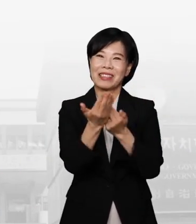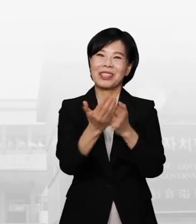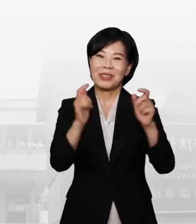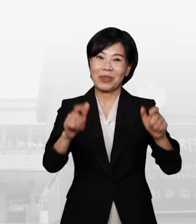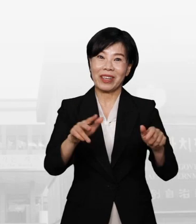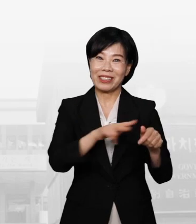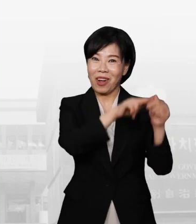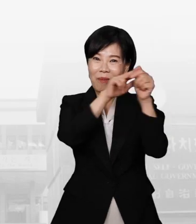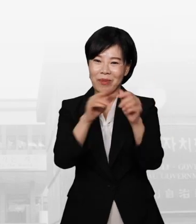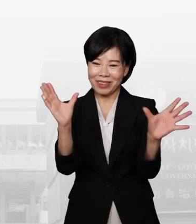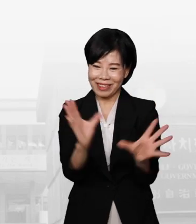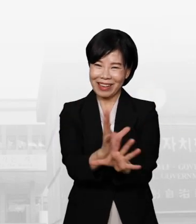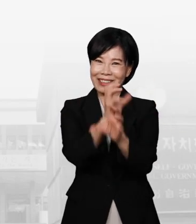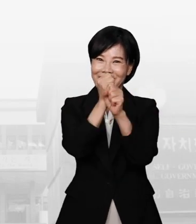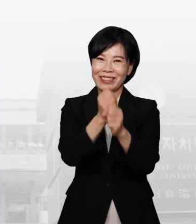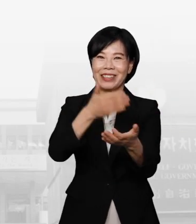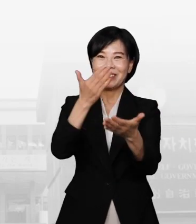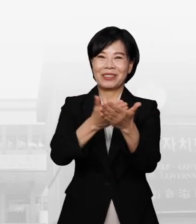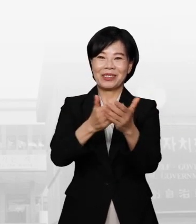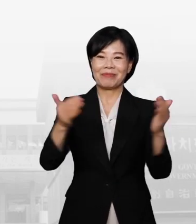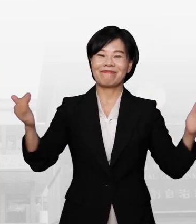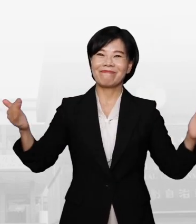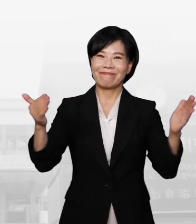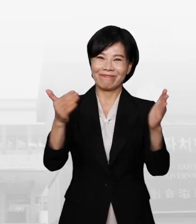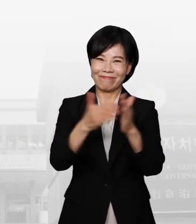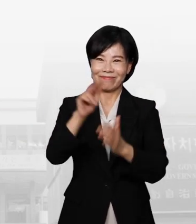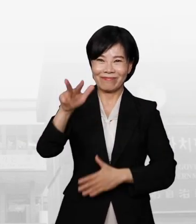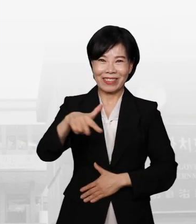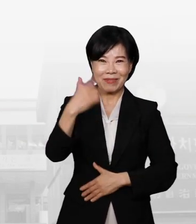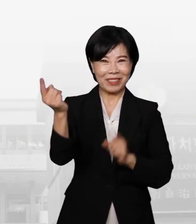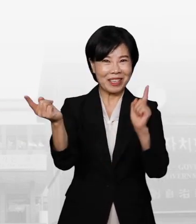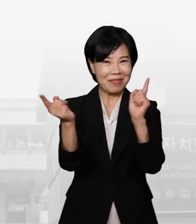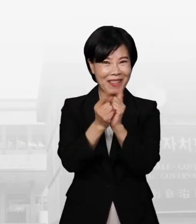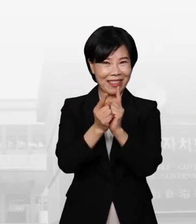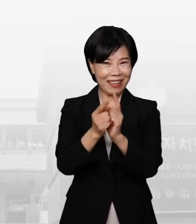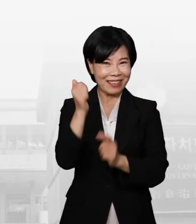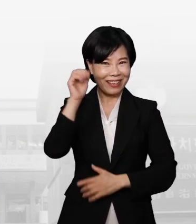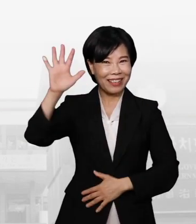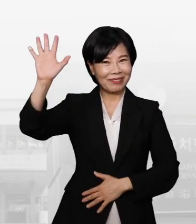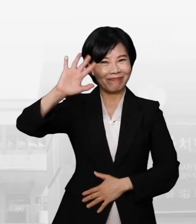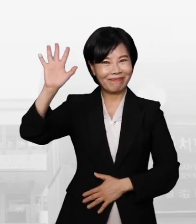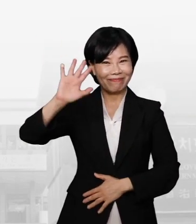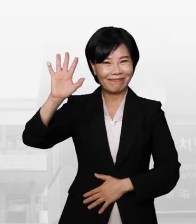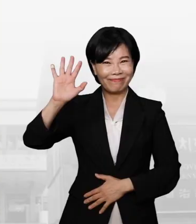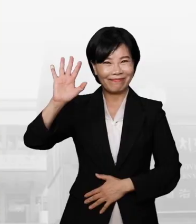제주의 모든 정보를 한눈에 문당뉴스였습니다. 다음 주에 또 만나요.